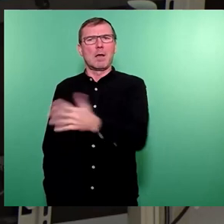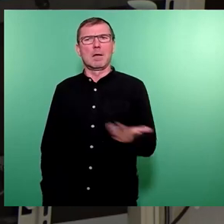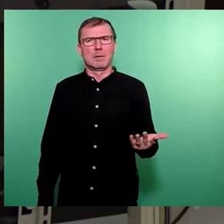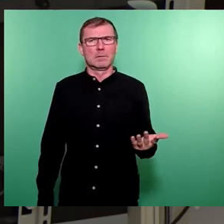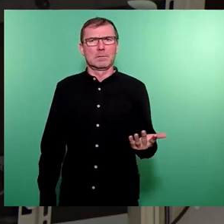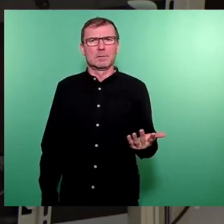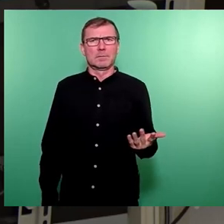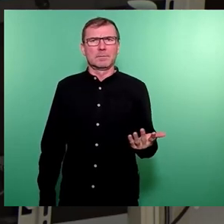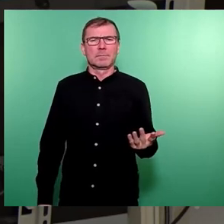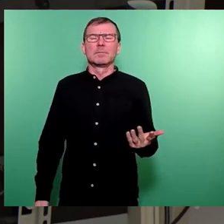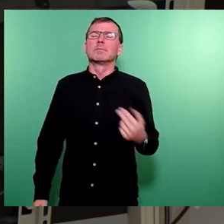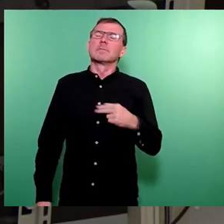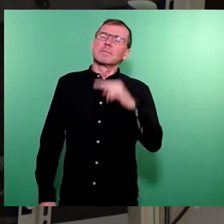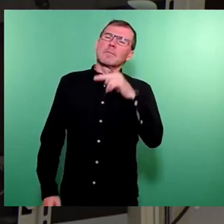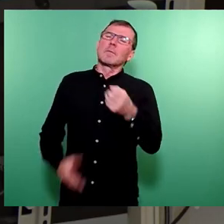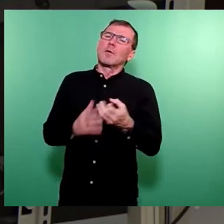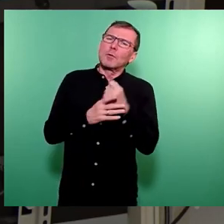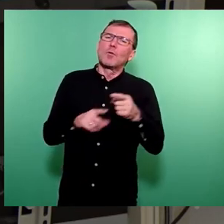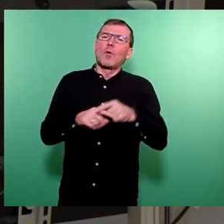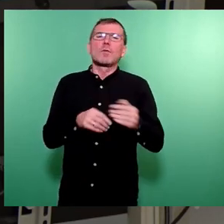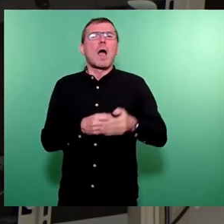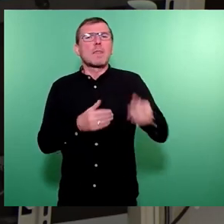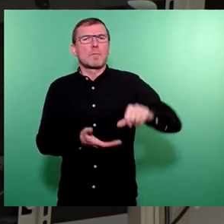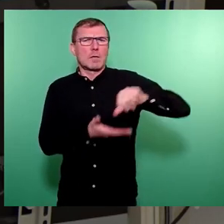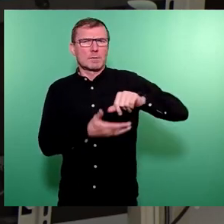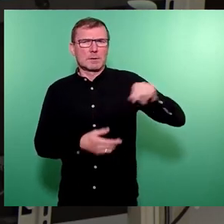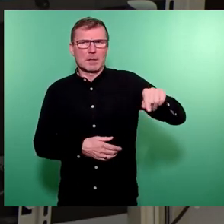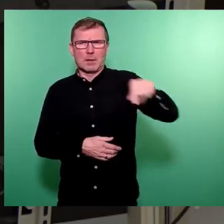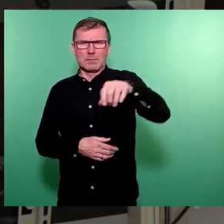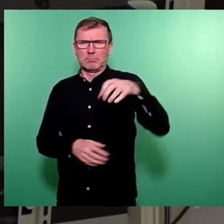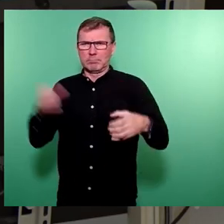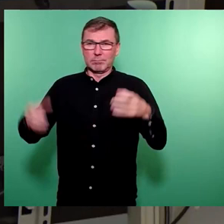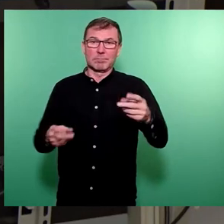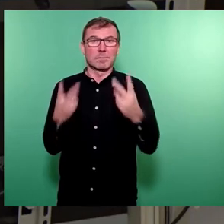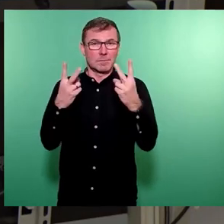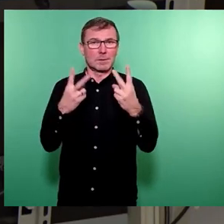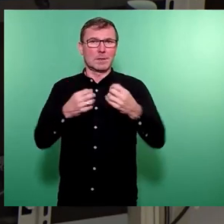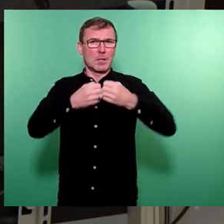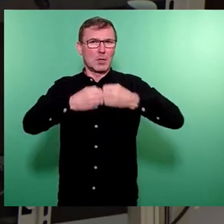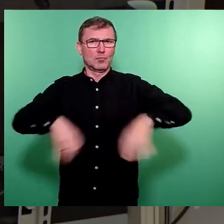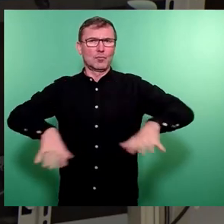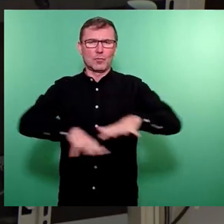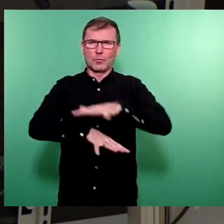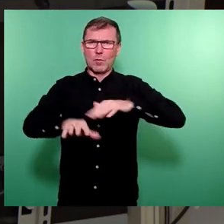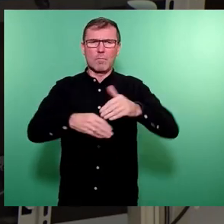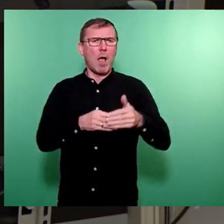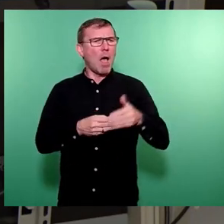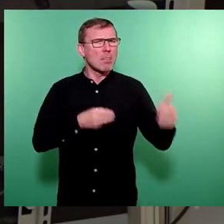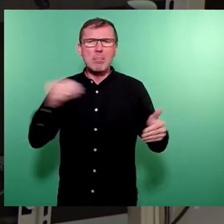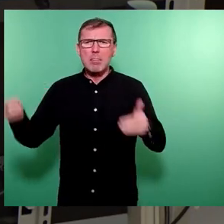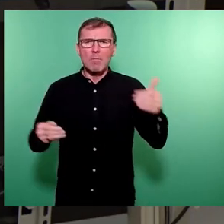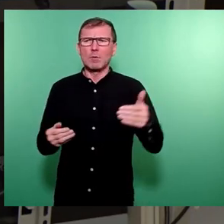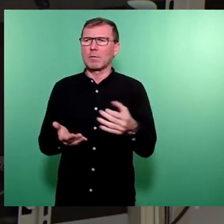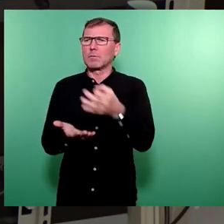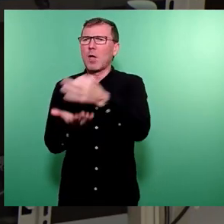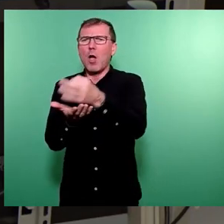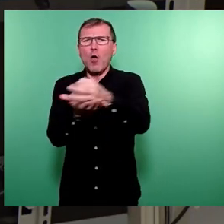Wir sehen Kultur- und Nachbarschaftszentrum als eine Infrastruktur, um Nachbarschaften und Communities zu